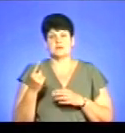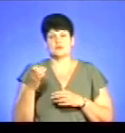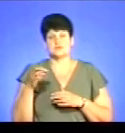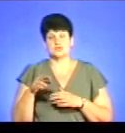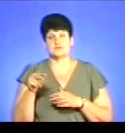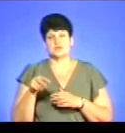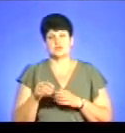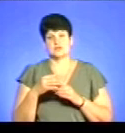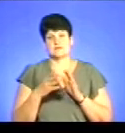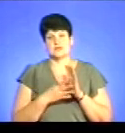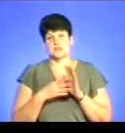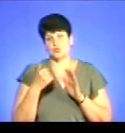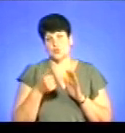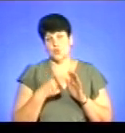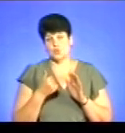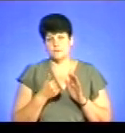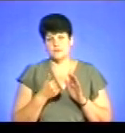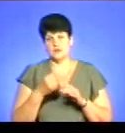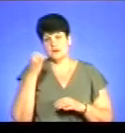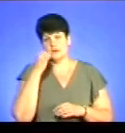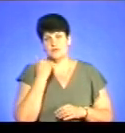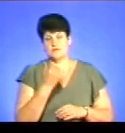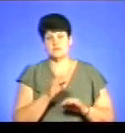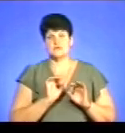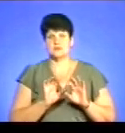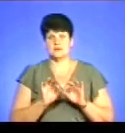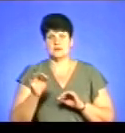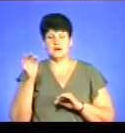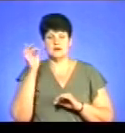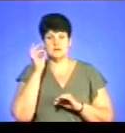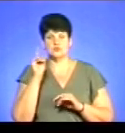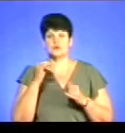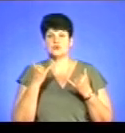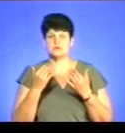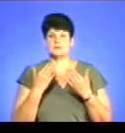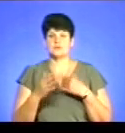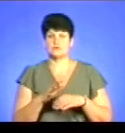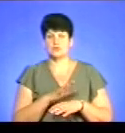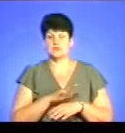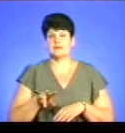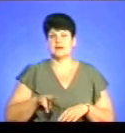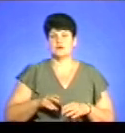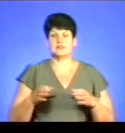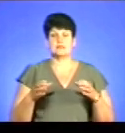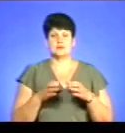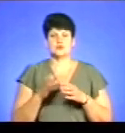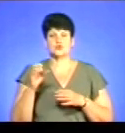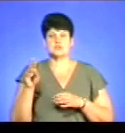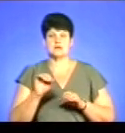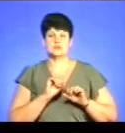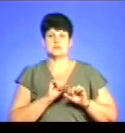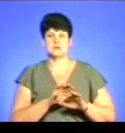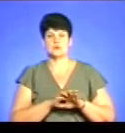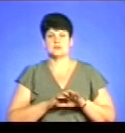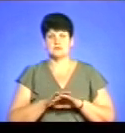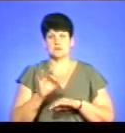2019 року. Тож я дякую вам за роз'яснення. Нагадаю, що сьогодні ми спілкувалися з директором Департаменту соціального захисту